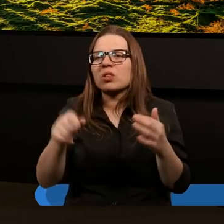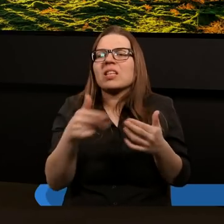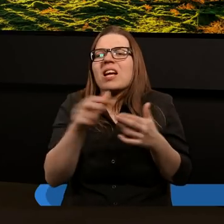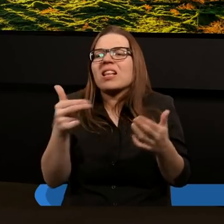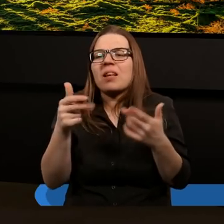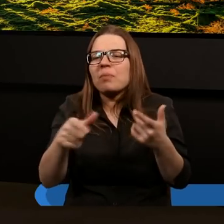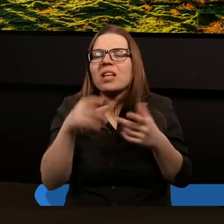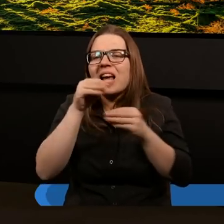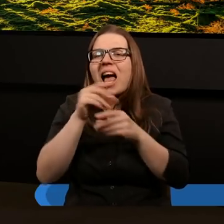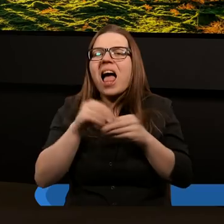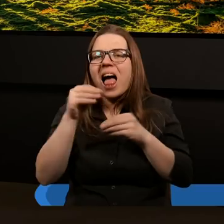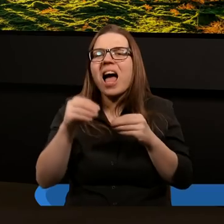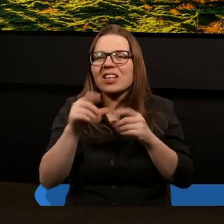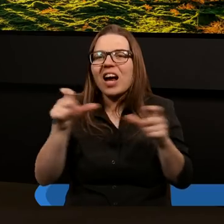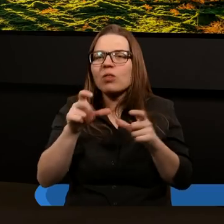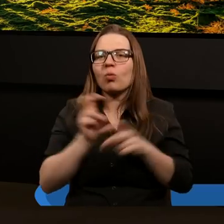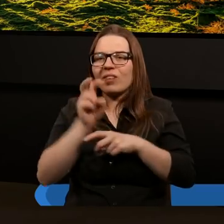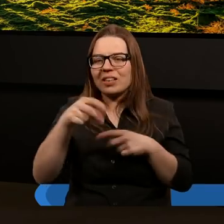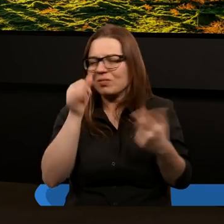klimatu, tej epoki, prawda?